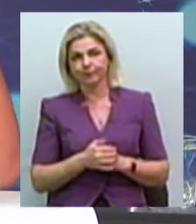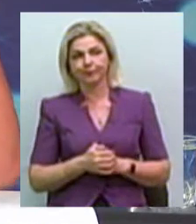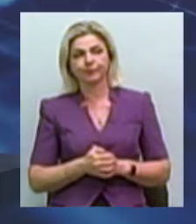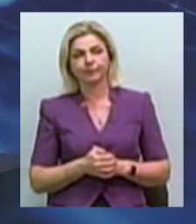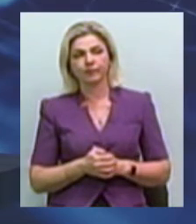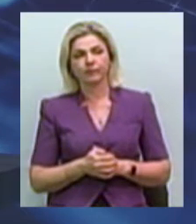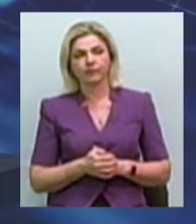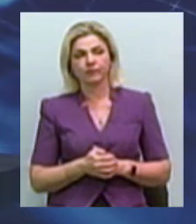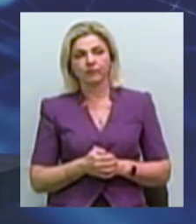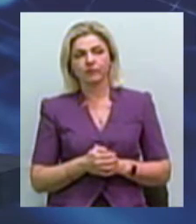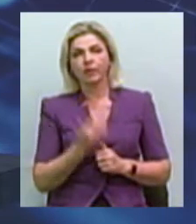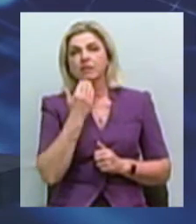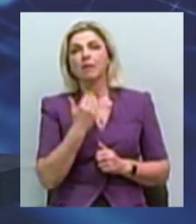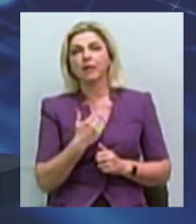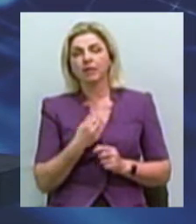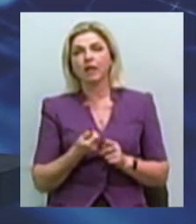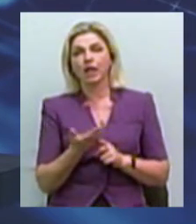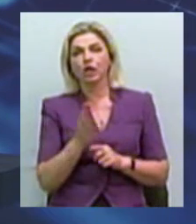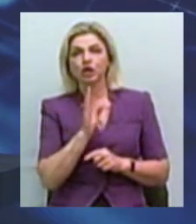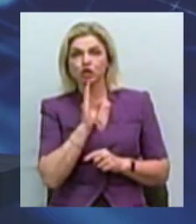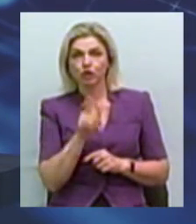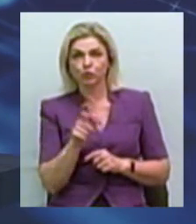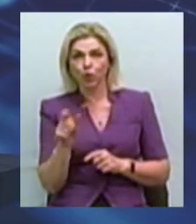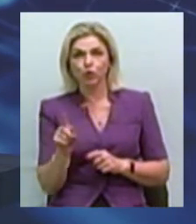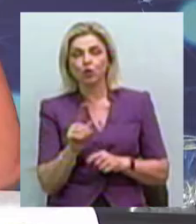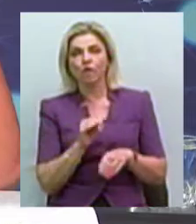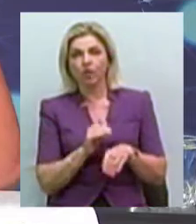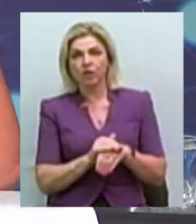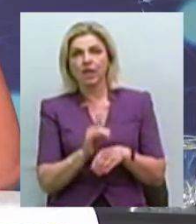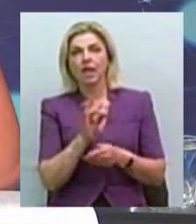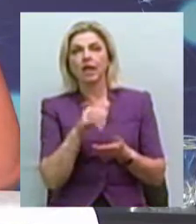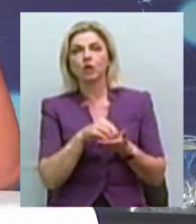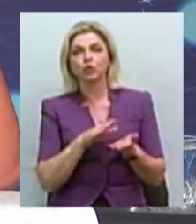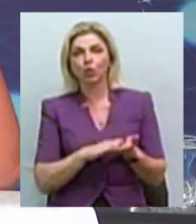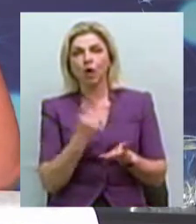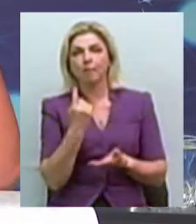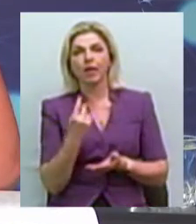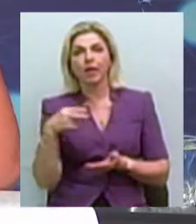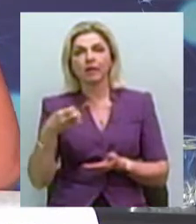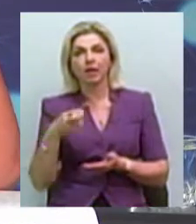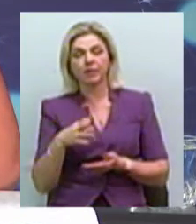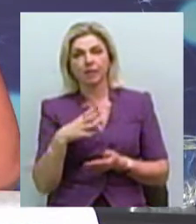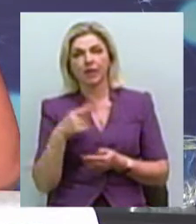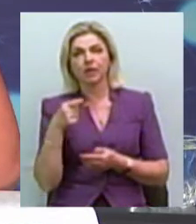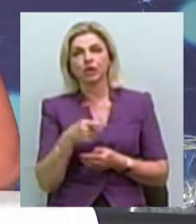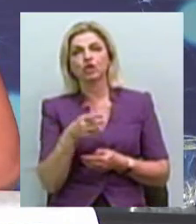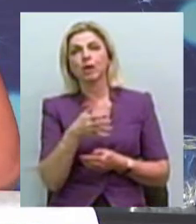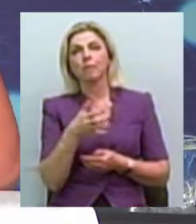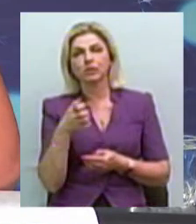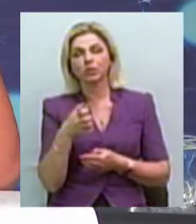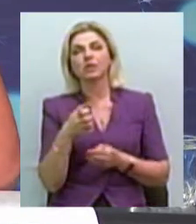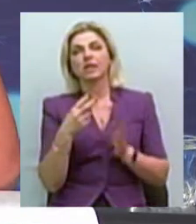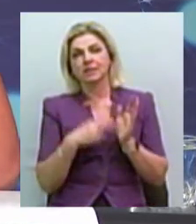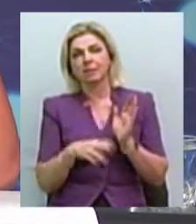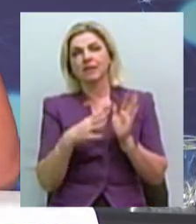запитали кількість жінок, то фактично, якщо зареєстровано було на 1 липня 1579 звернень